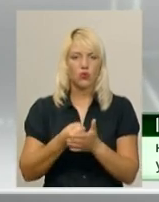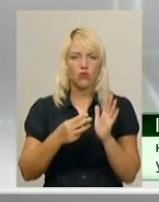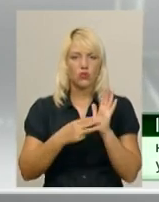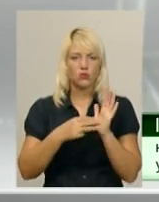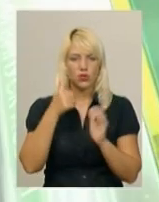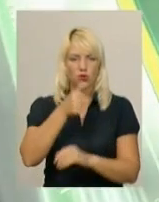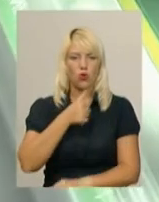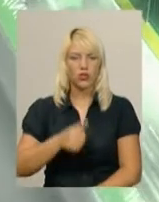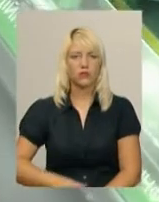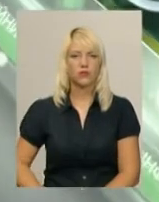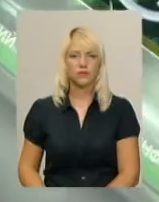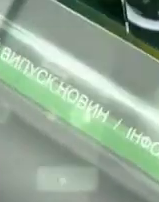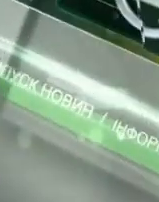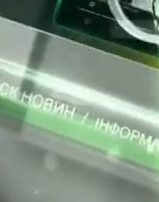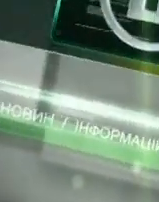років.